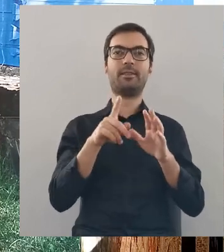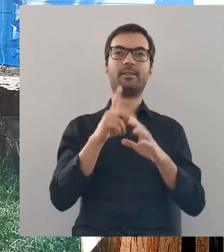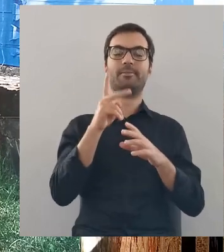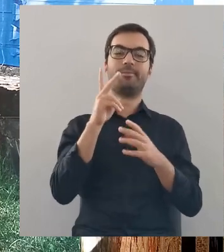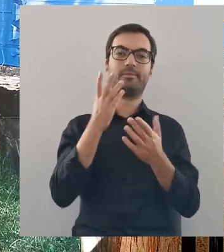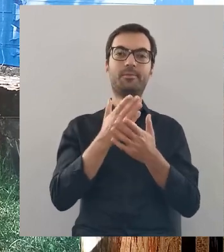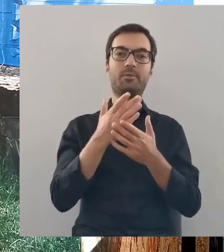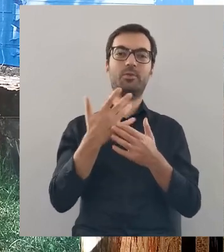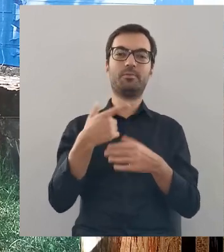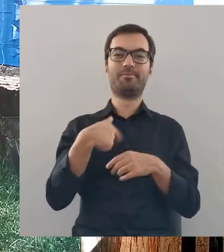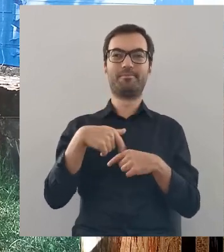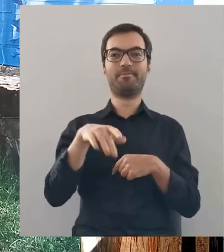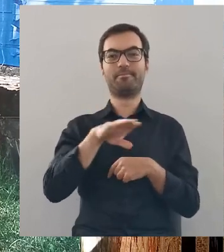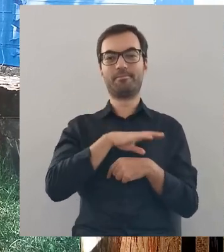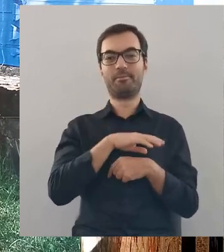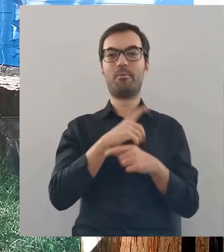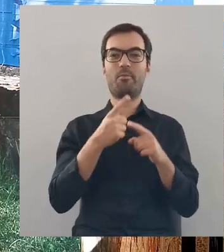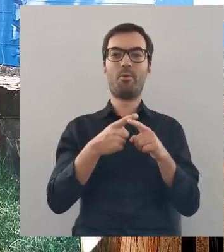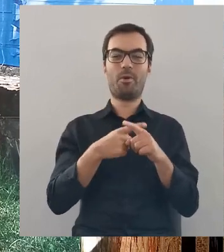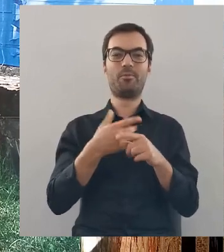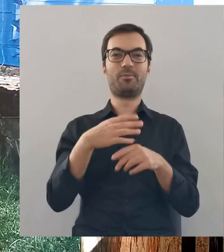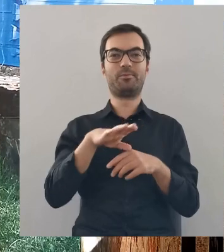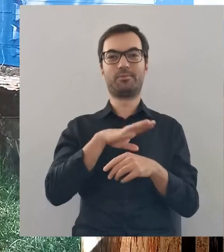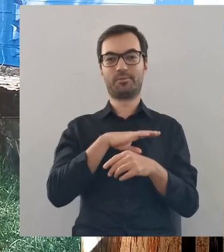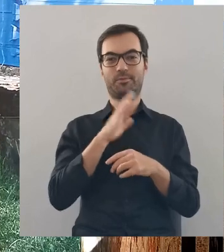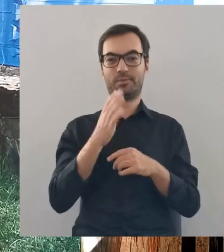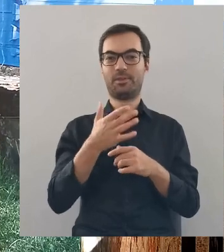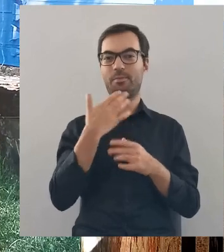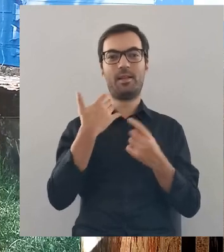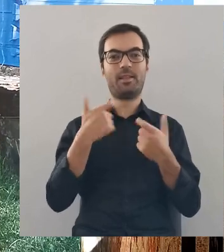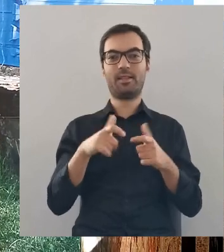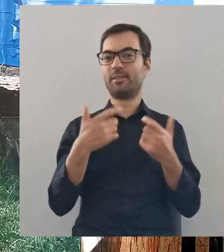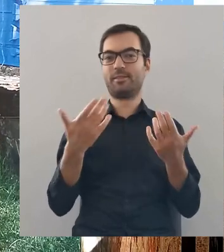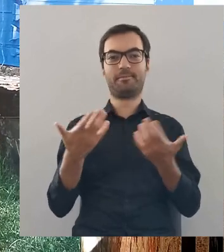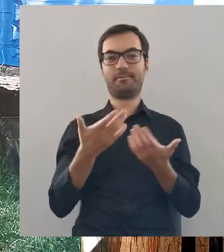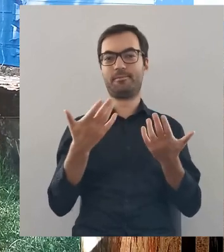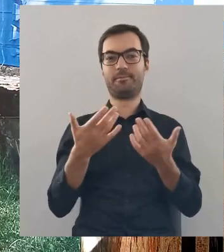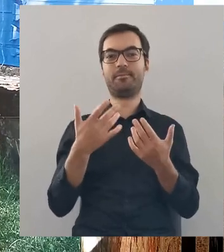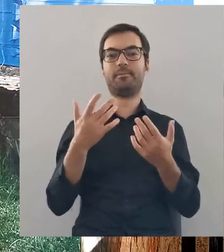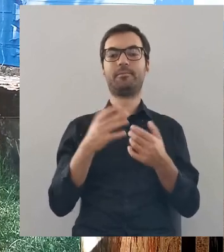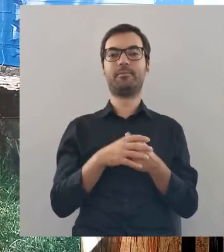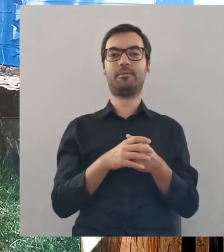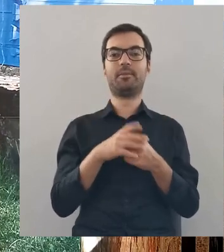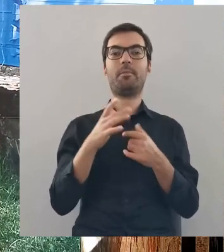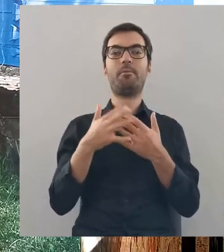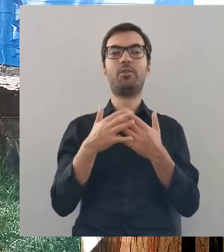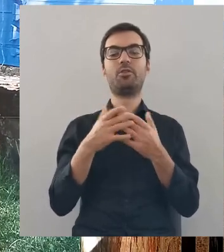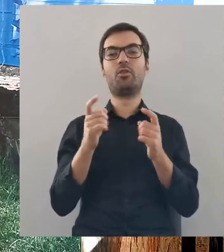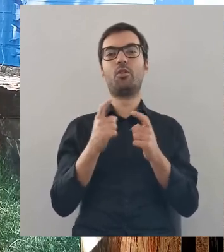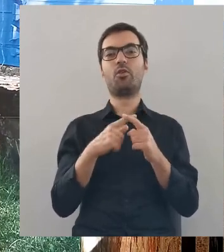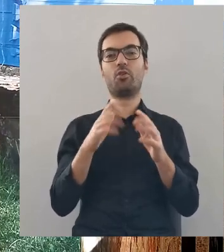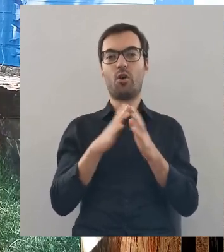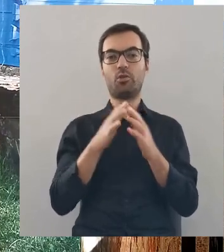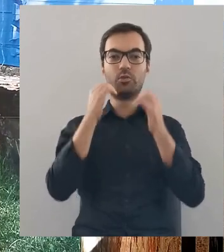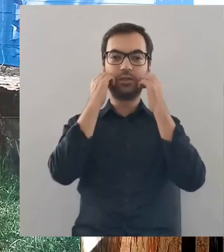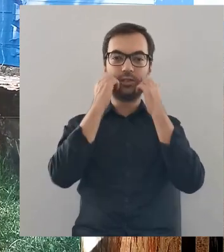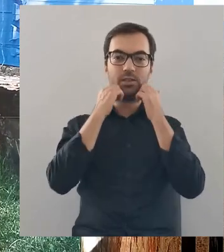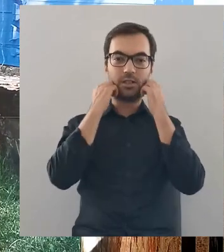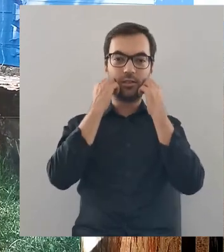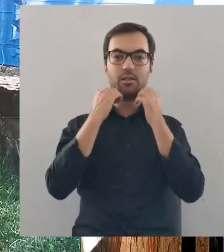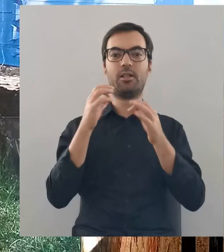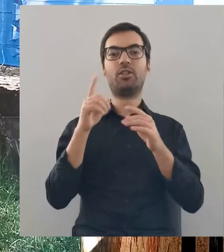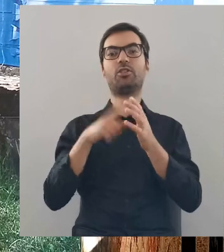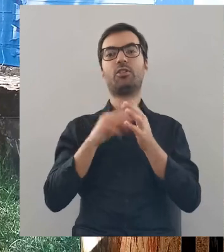takimi miejscami dla tych, którzy już odchodzili, już gaśli, nie mieli nic. Znajdowały się przy kościołach, przy